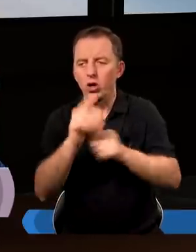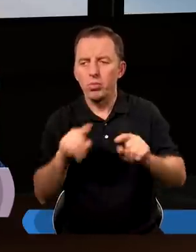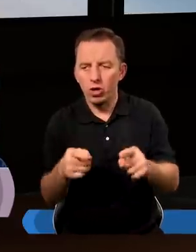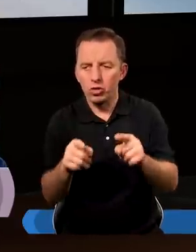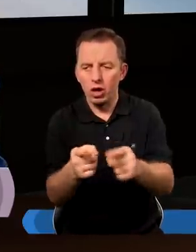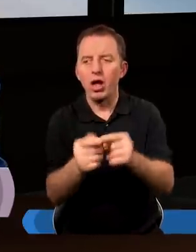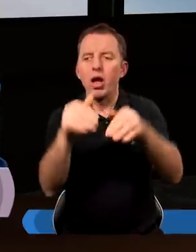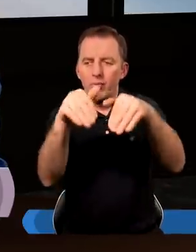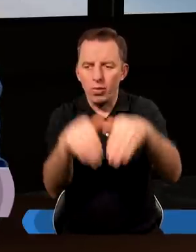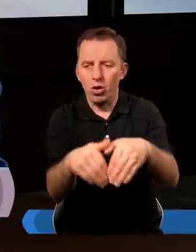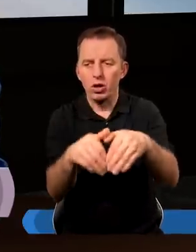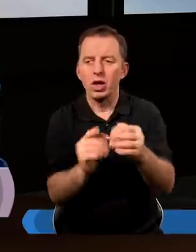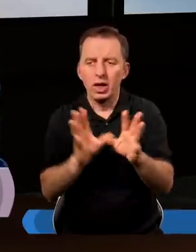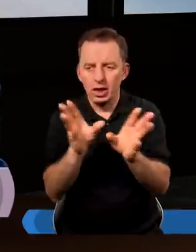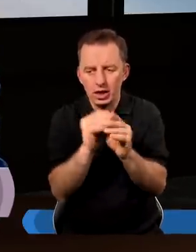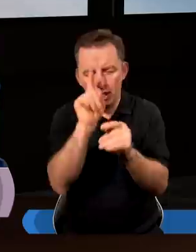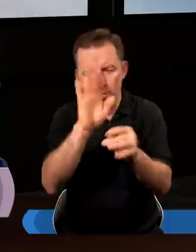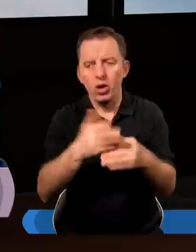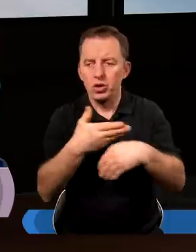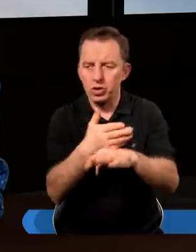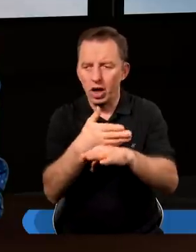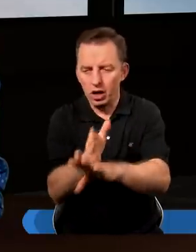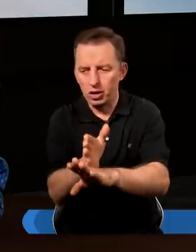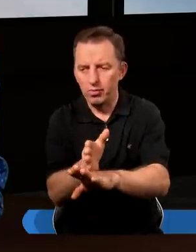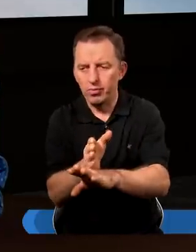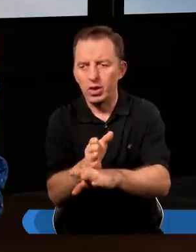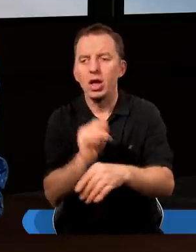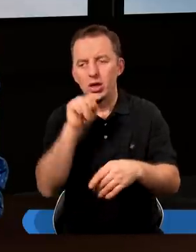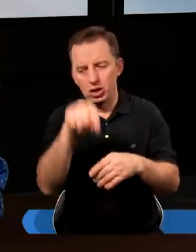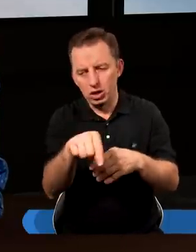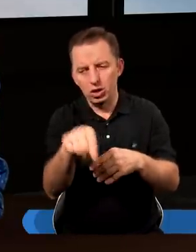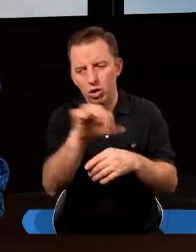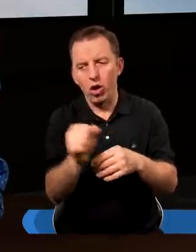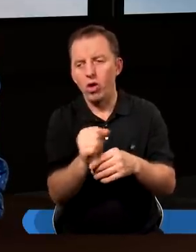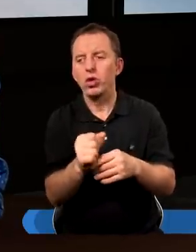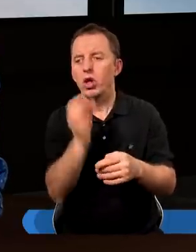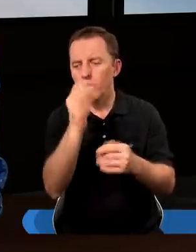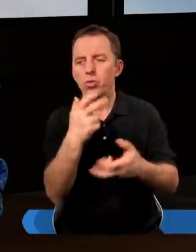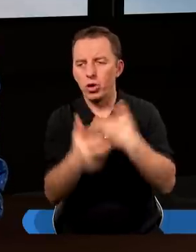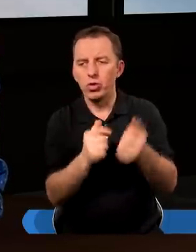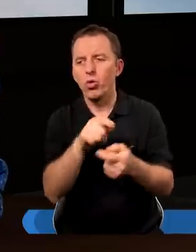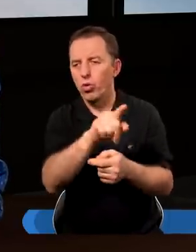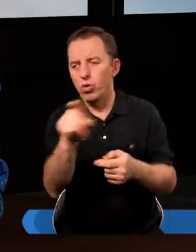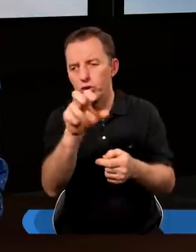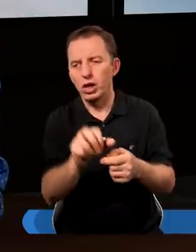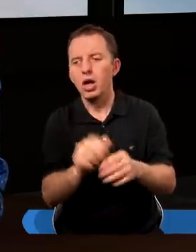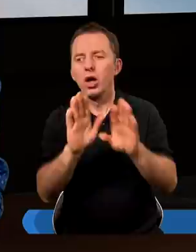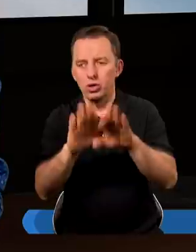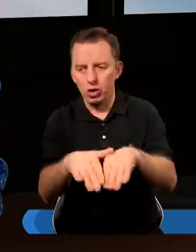dobrodziejstwa, mogli się z nim dzielić i stąd ta dobroczynność u nich